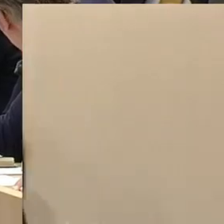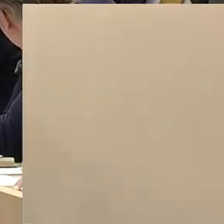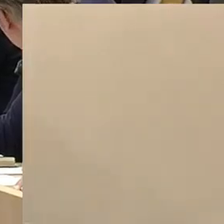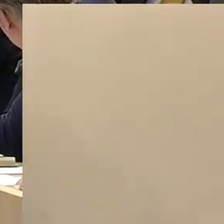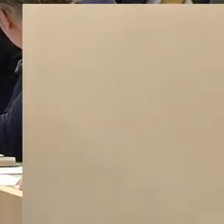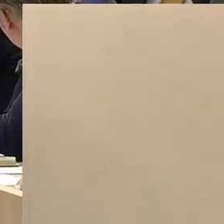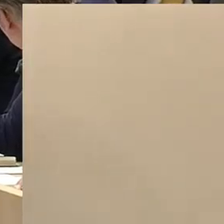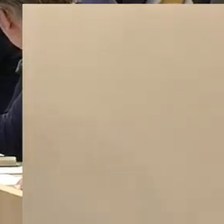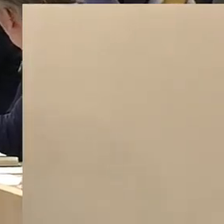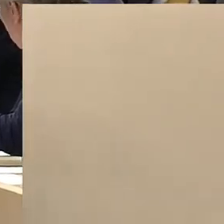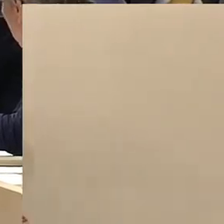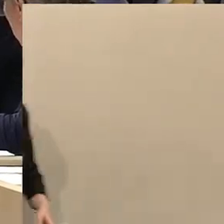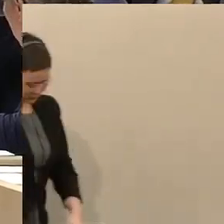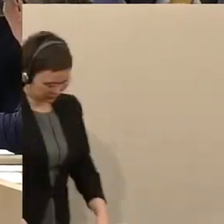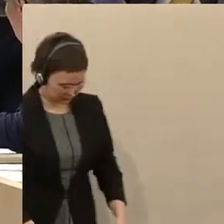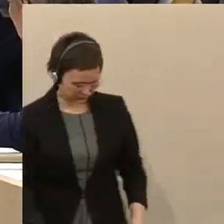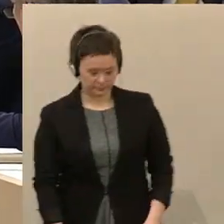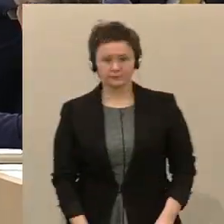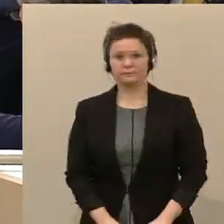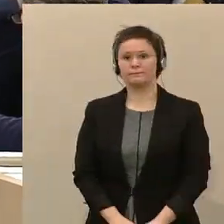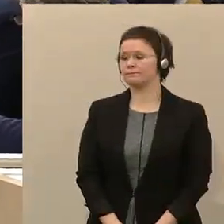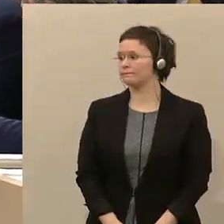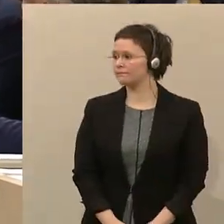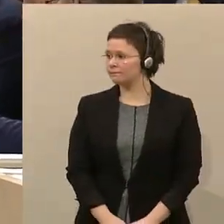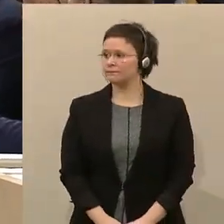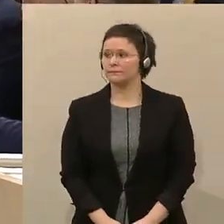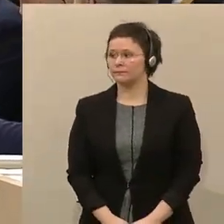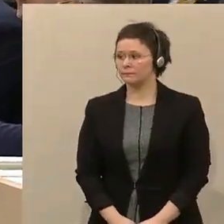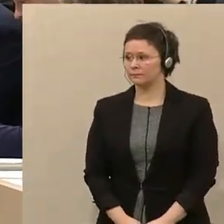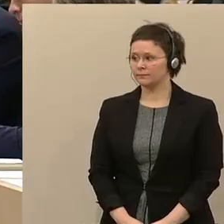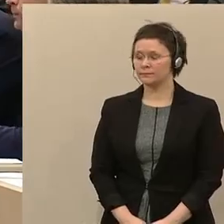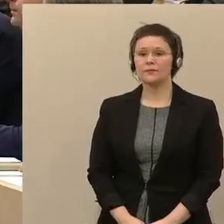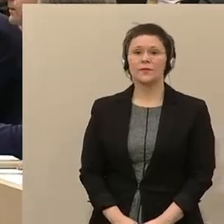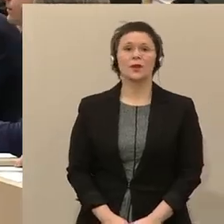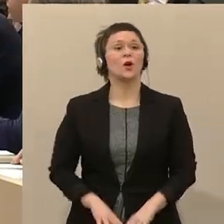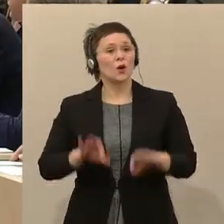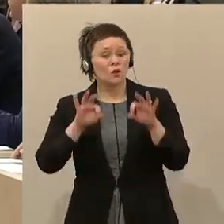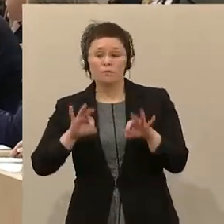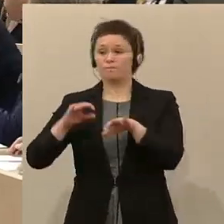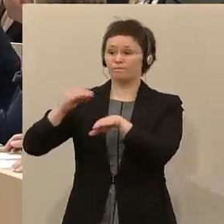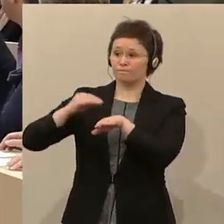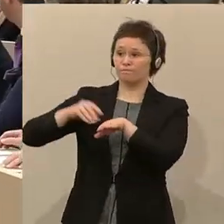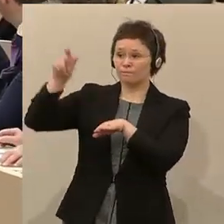Die zuständige Ministerin Beate Hartinger-Klein kommt jetzt zu Wort.